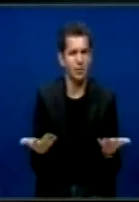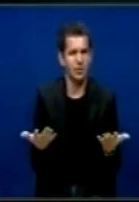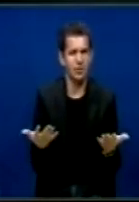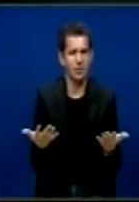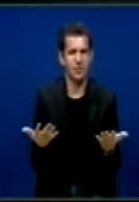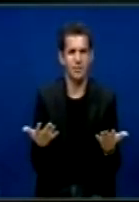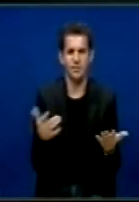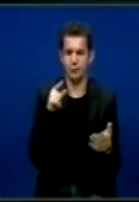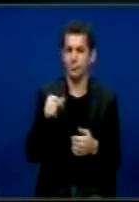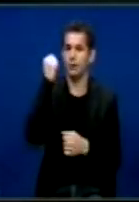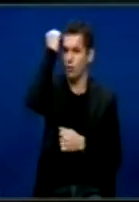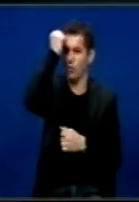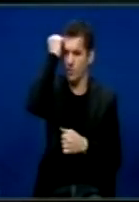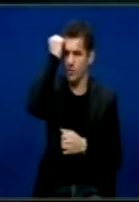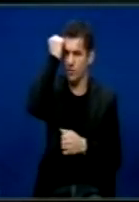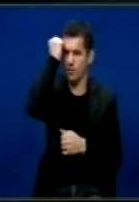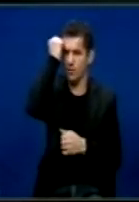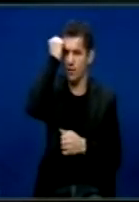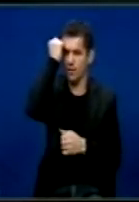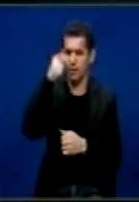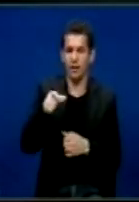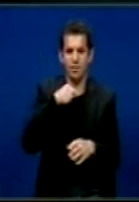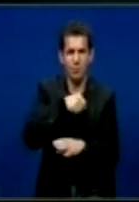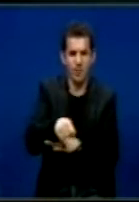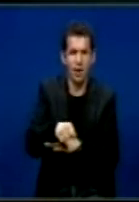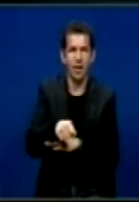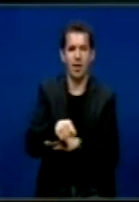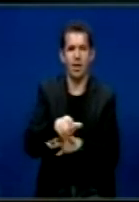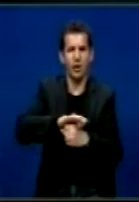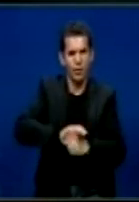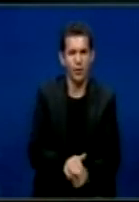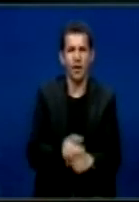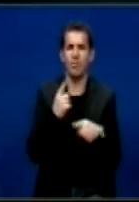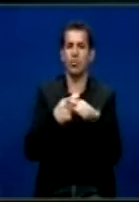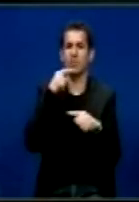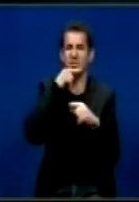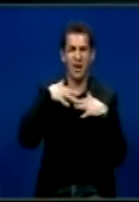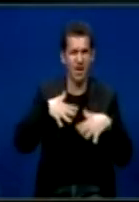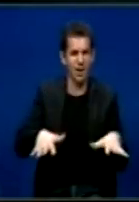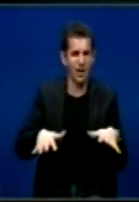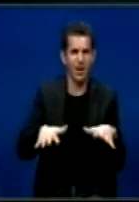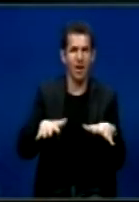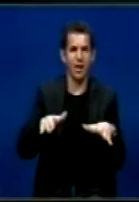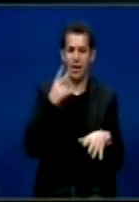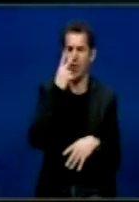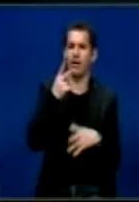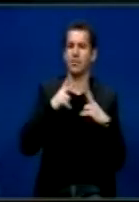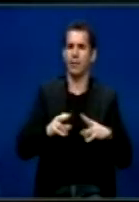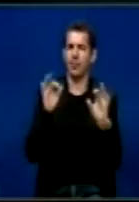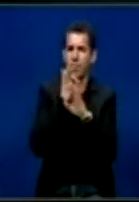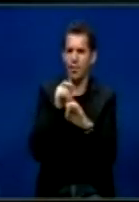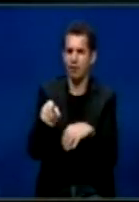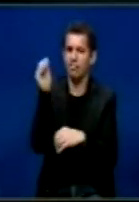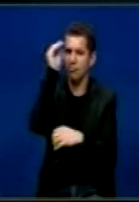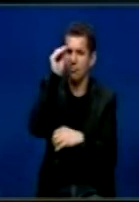Kosova është dëshnje gjallë se imponimi me dhune me gjak nuk do të mund të si lë kur stabilitet. Këtë do duhet a kishë nëvësuar